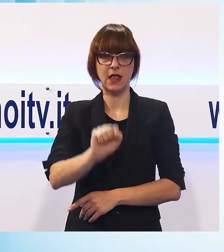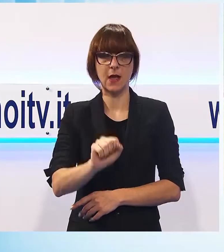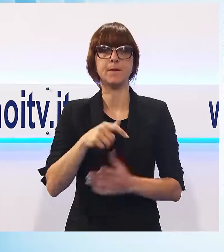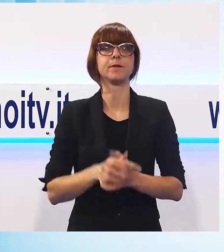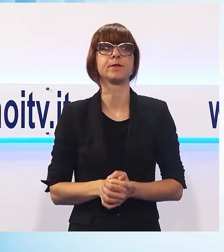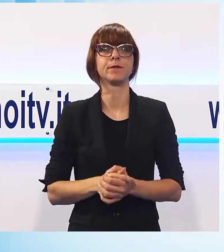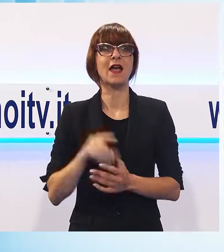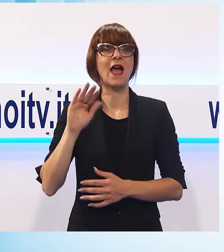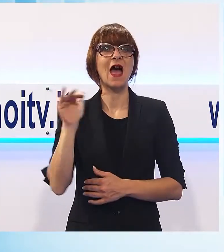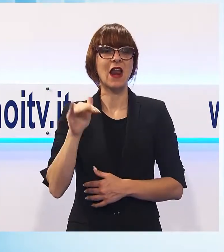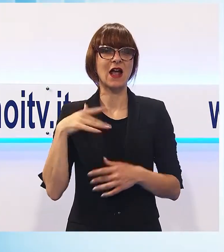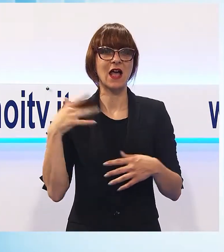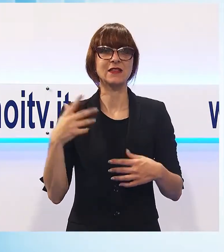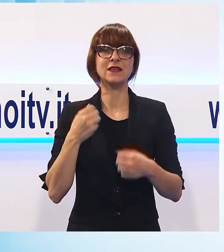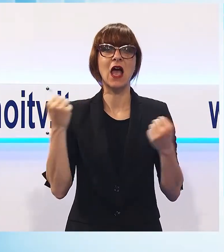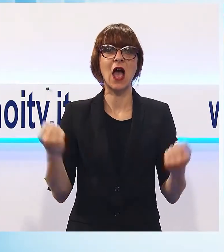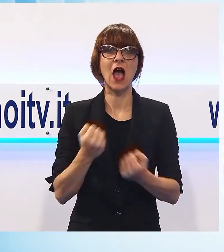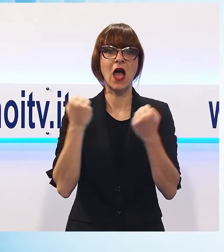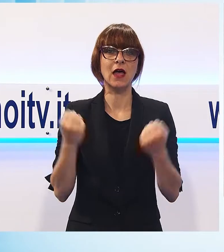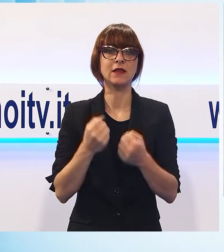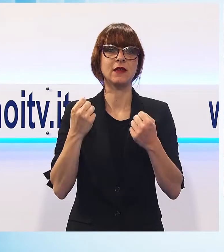all'iniziativa Cammina e Vivi.